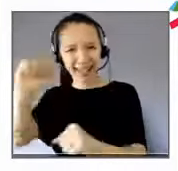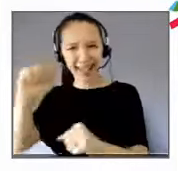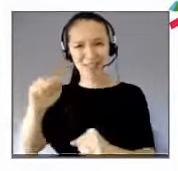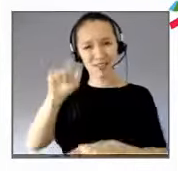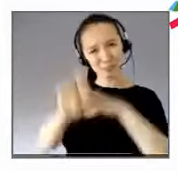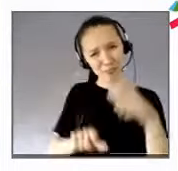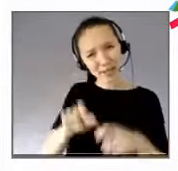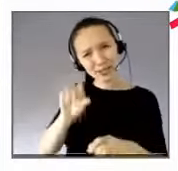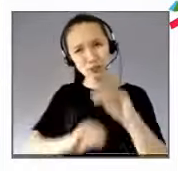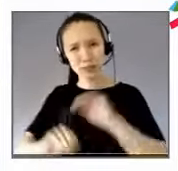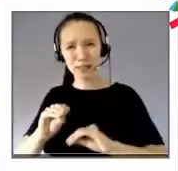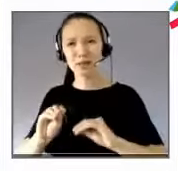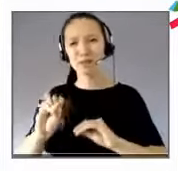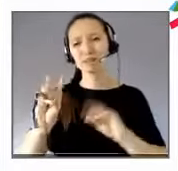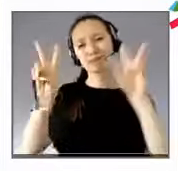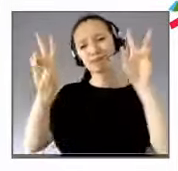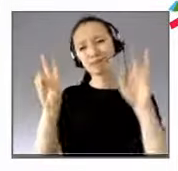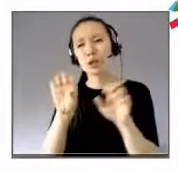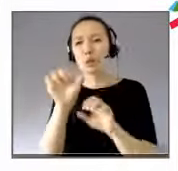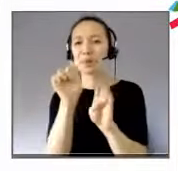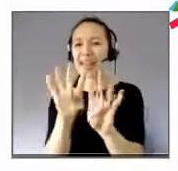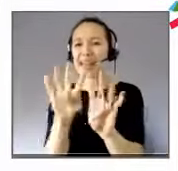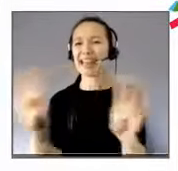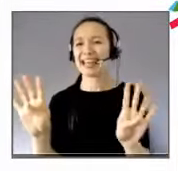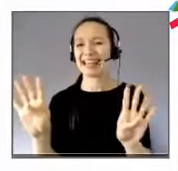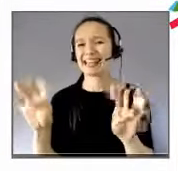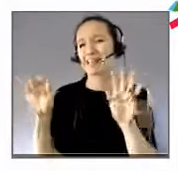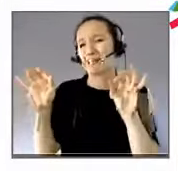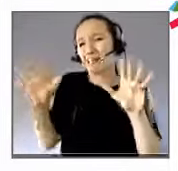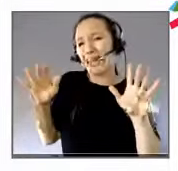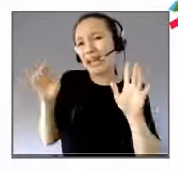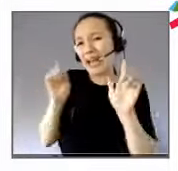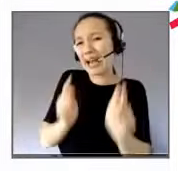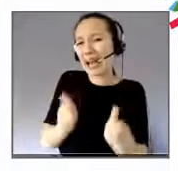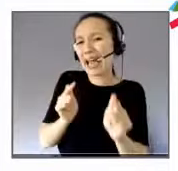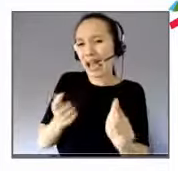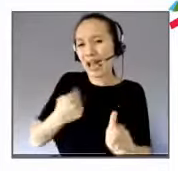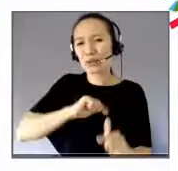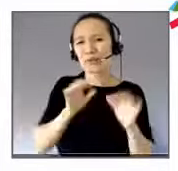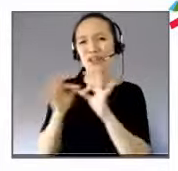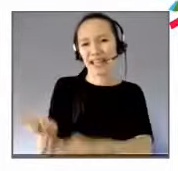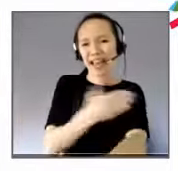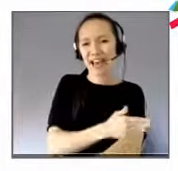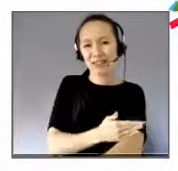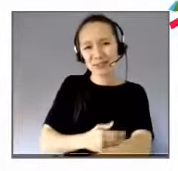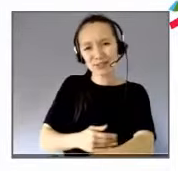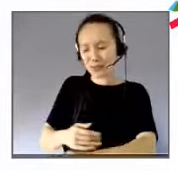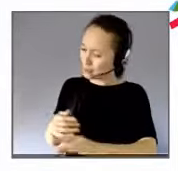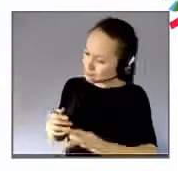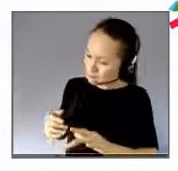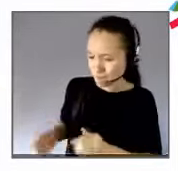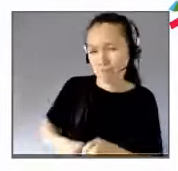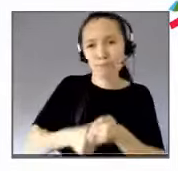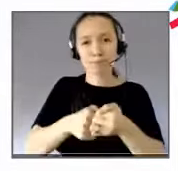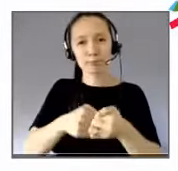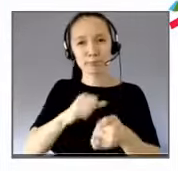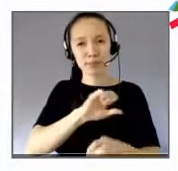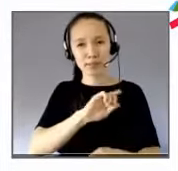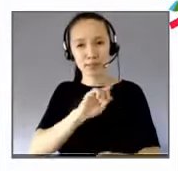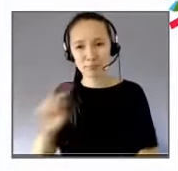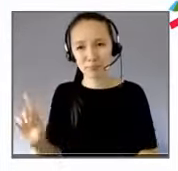pourquoi on ne les reconnaît pas et pourquoi on ne fait pas preuve de fraternité ? Et ce n pas simplement une méchanceté de notre part ou un oubli, pas du tout.